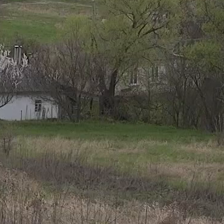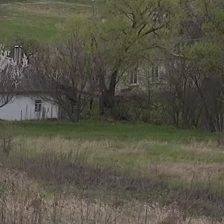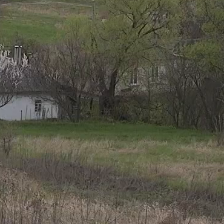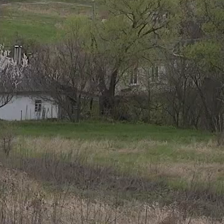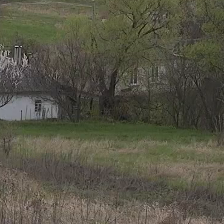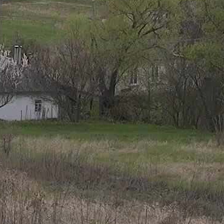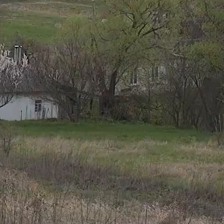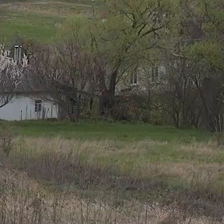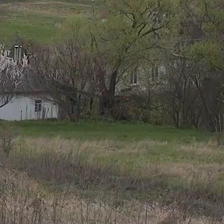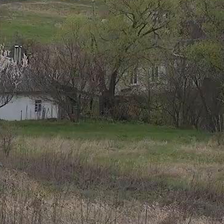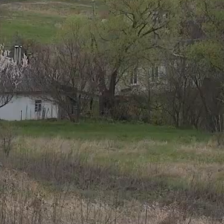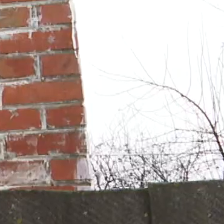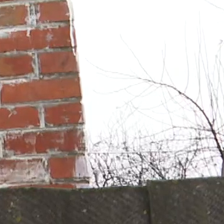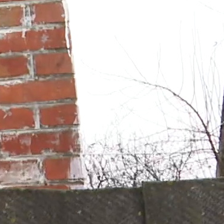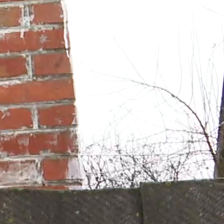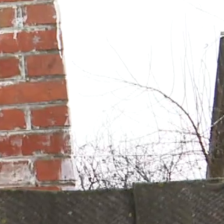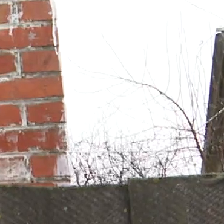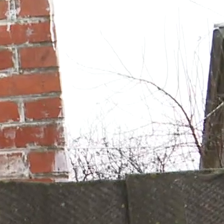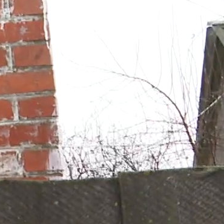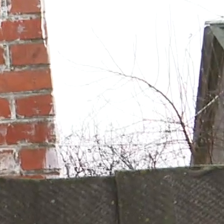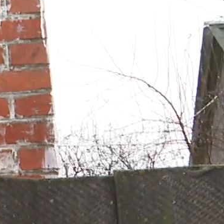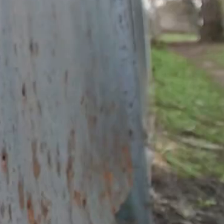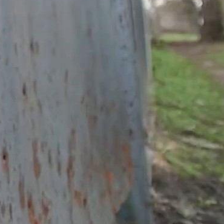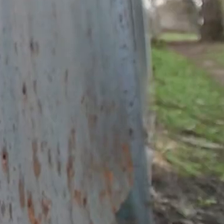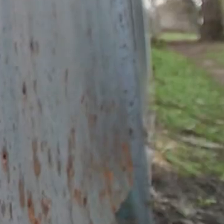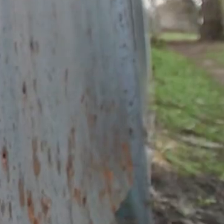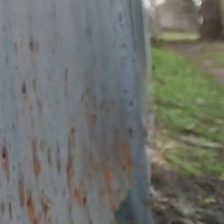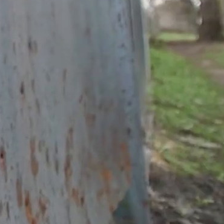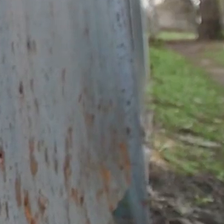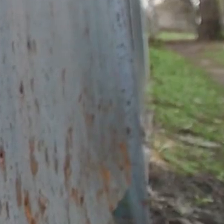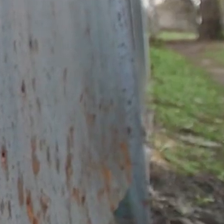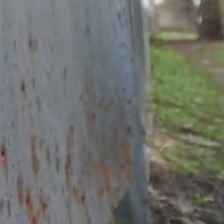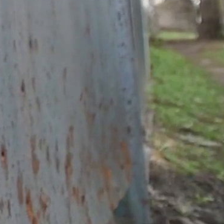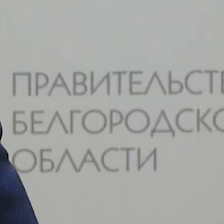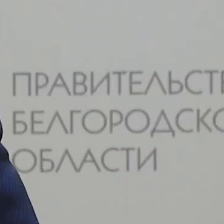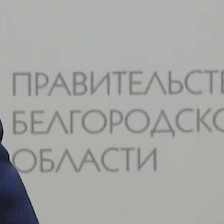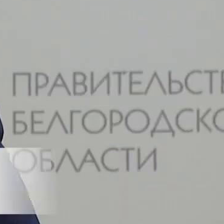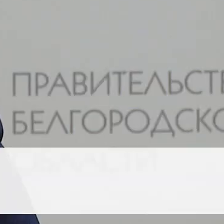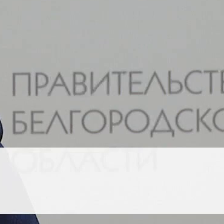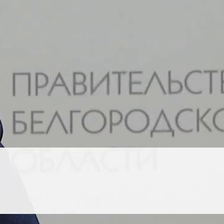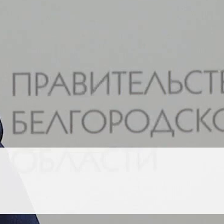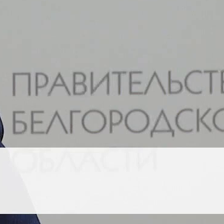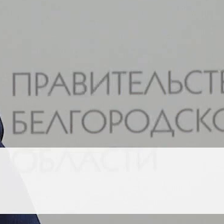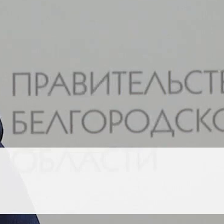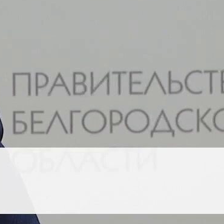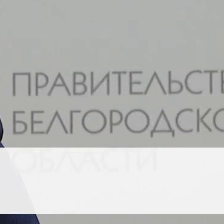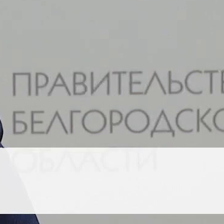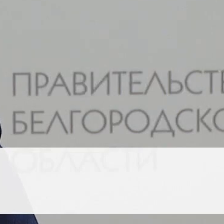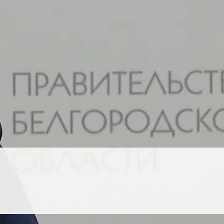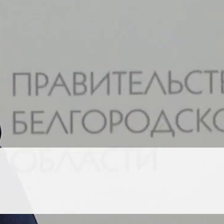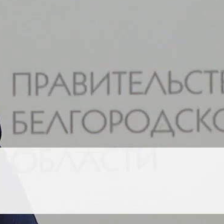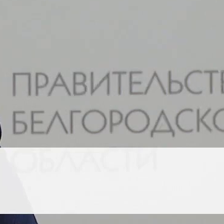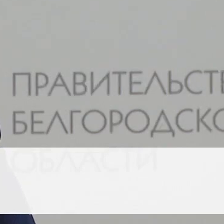которые белгородцы передали в собственность области. Соответствующее постановление приняли на прошедшей неделе. Компенсацию, как таковую,